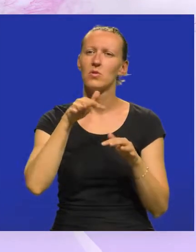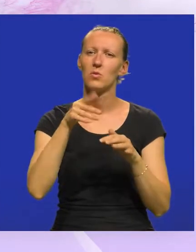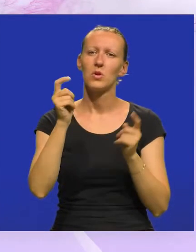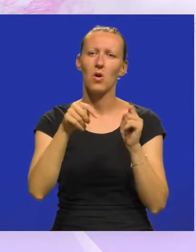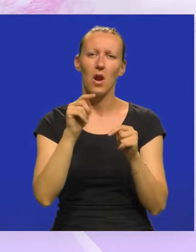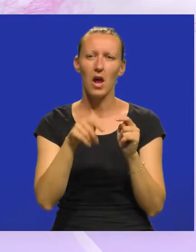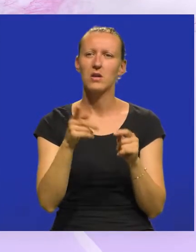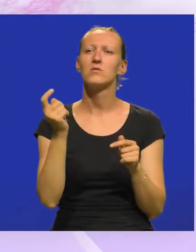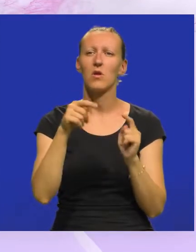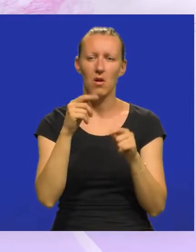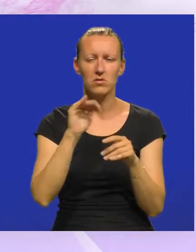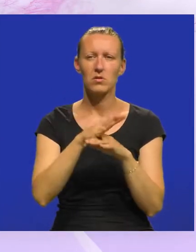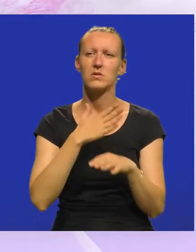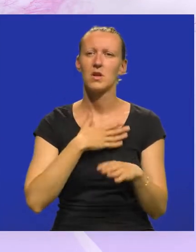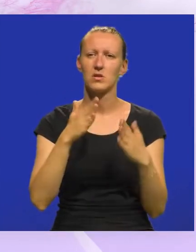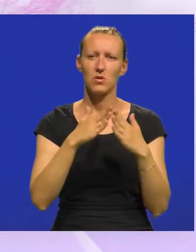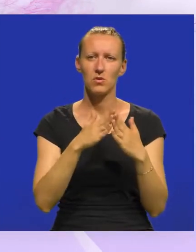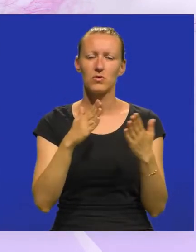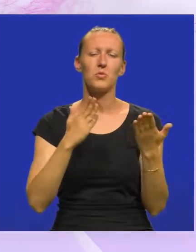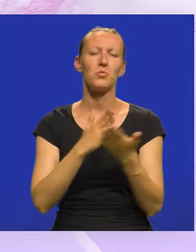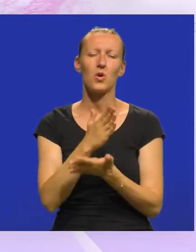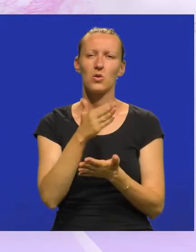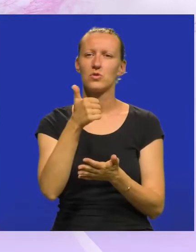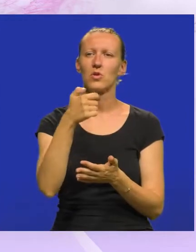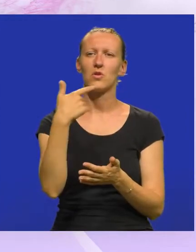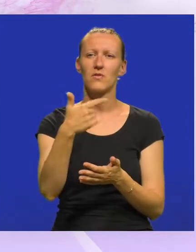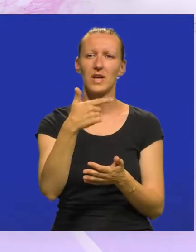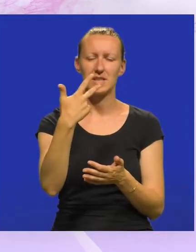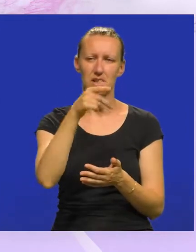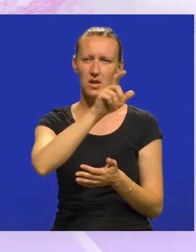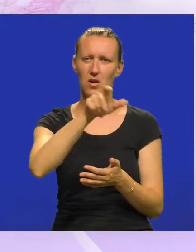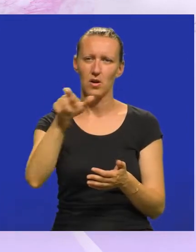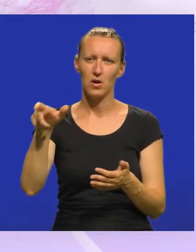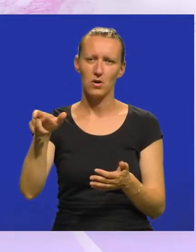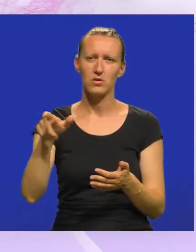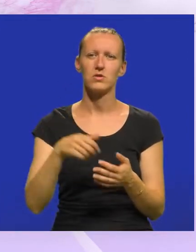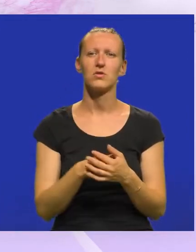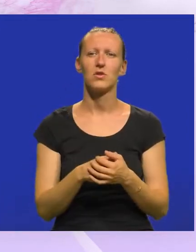su dolaziti, kroz našu kuću su prošli 123 ljudi.